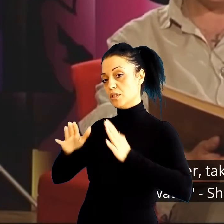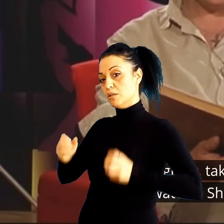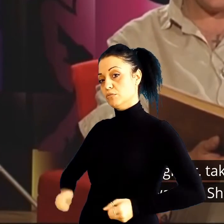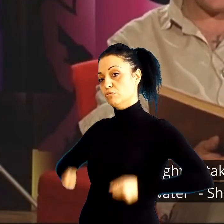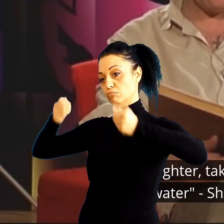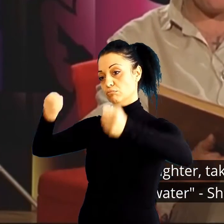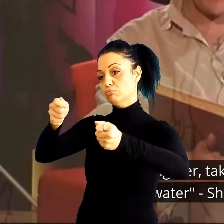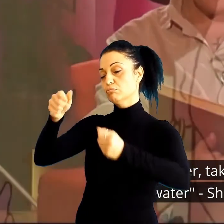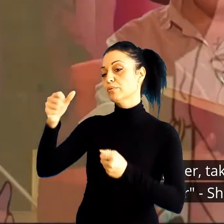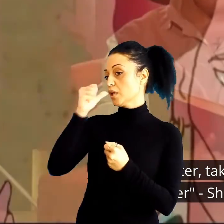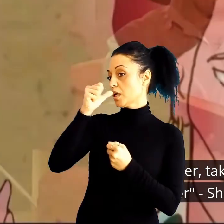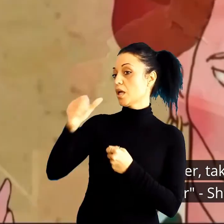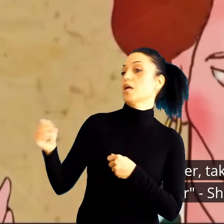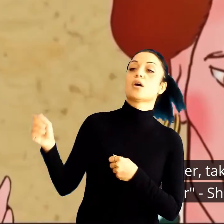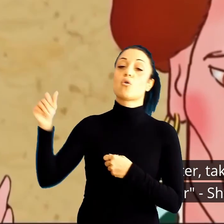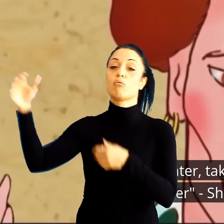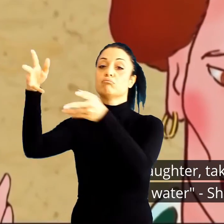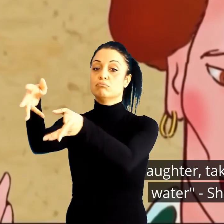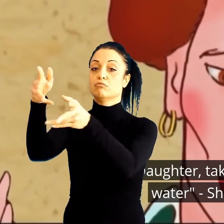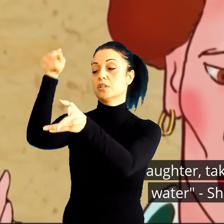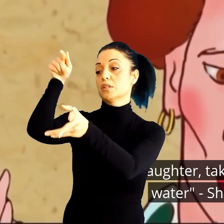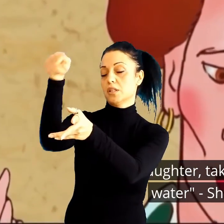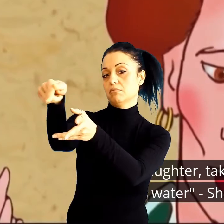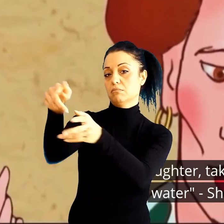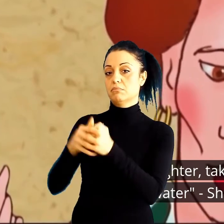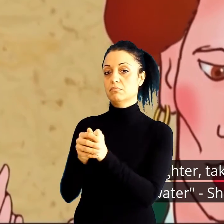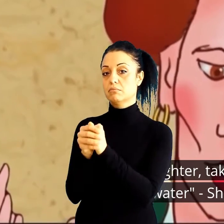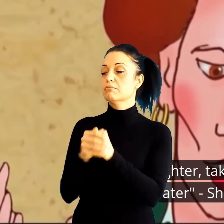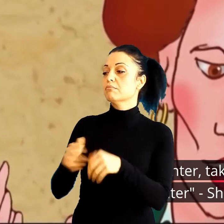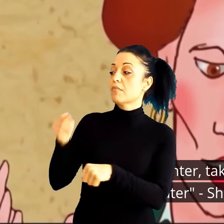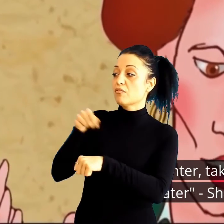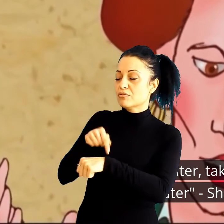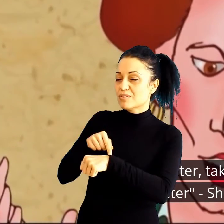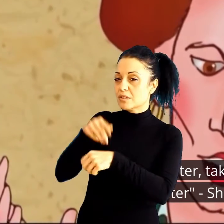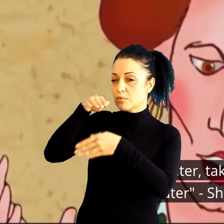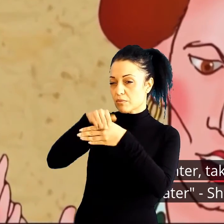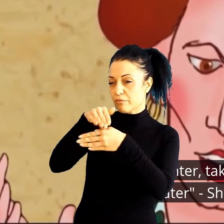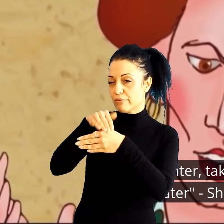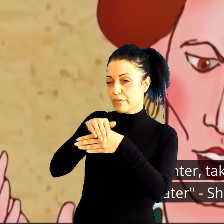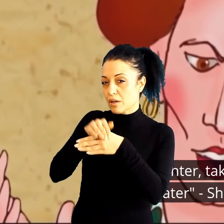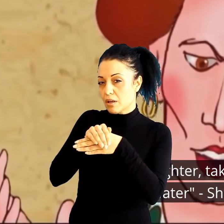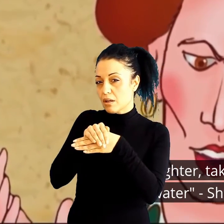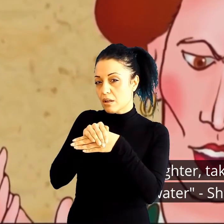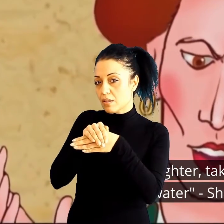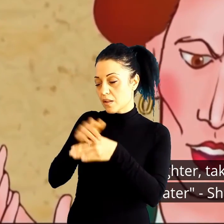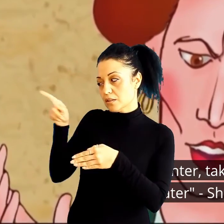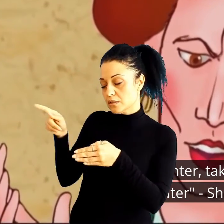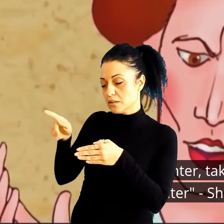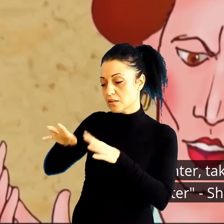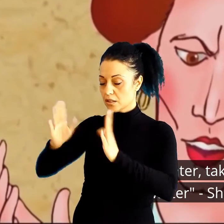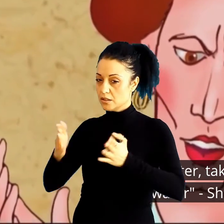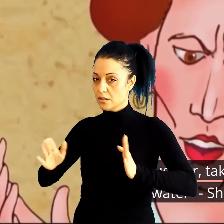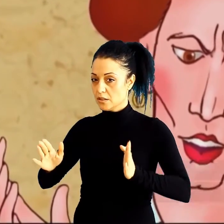Керко, земи ги стомните и оди да наполниш вода. Му рекла на девојчето,